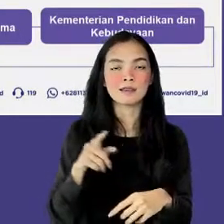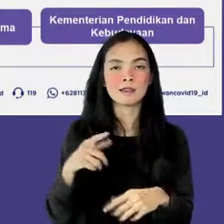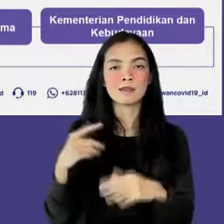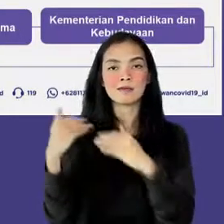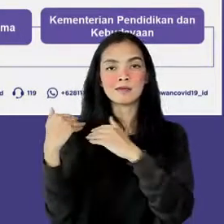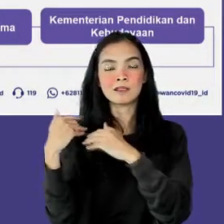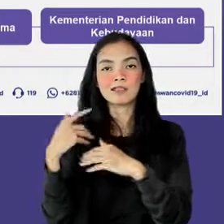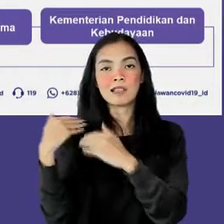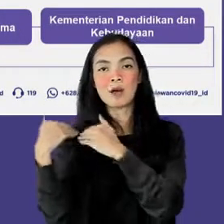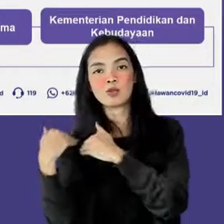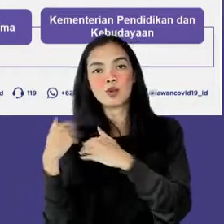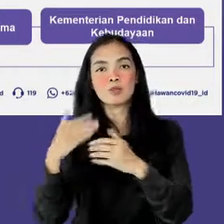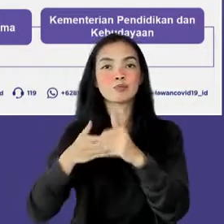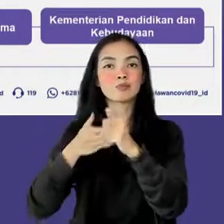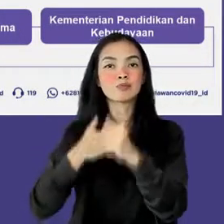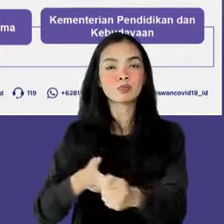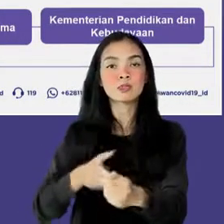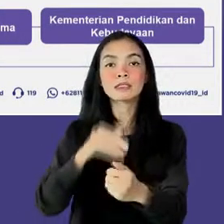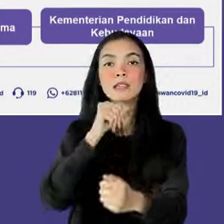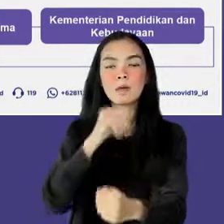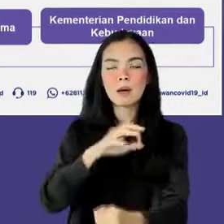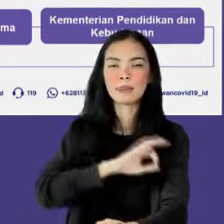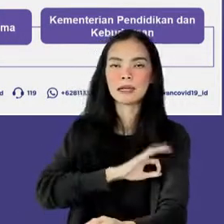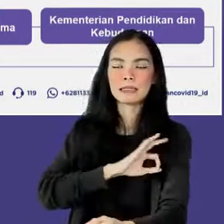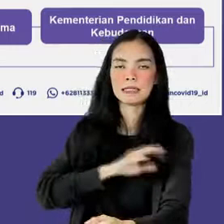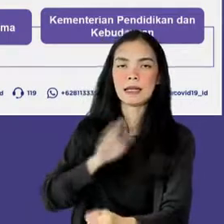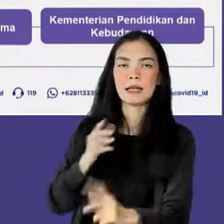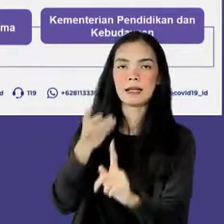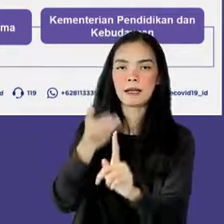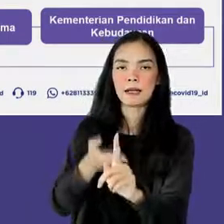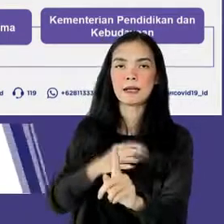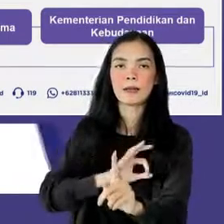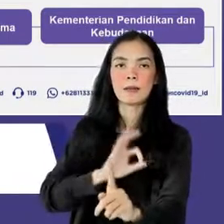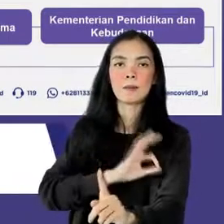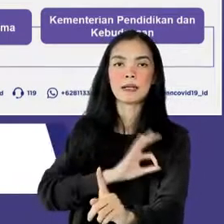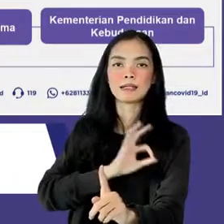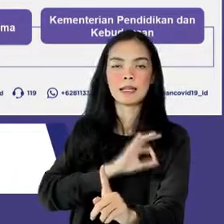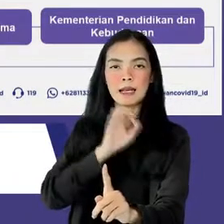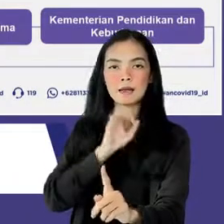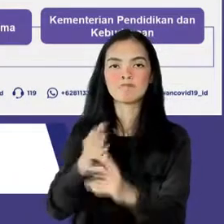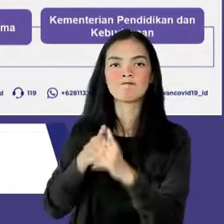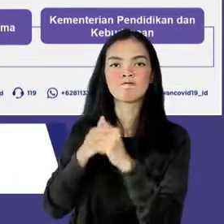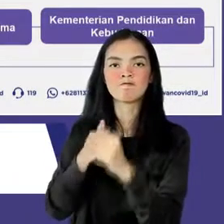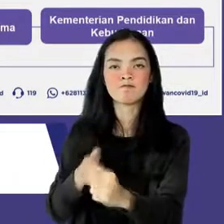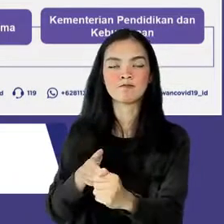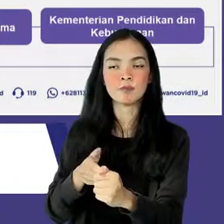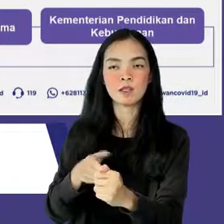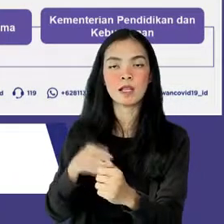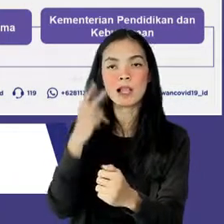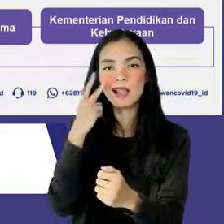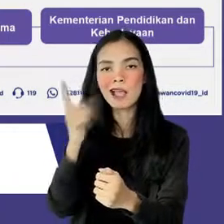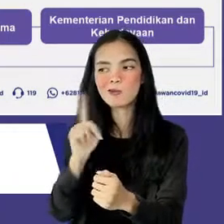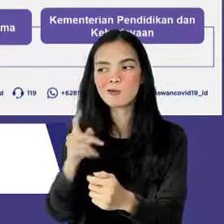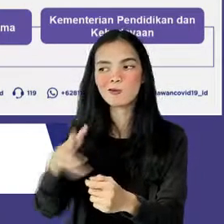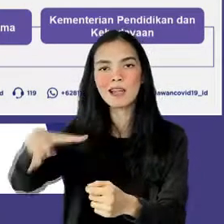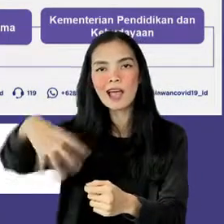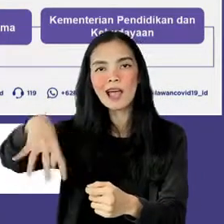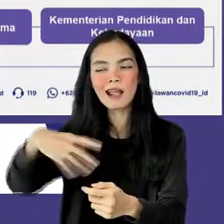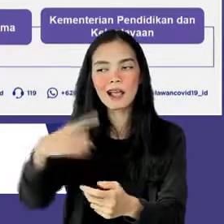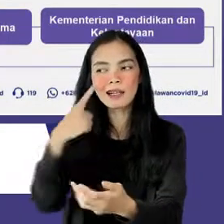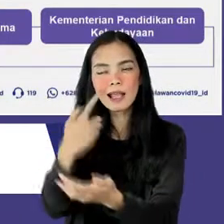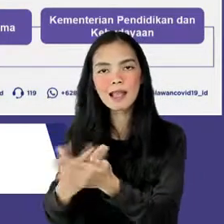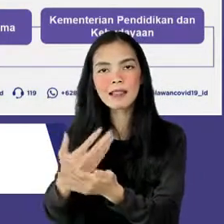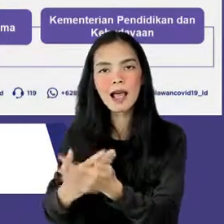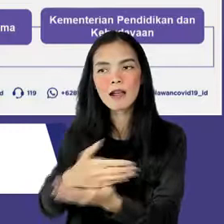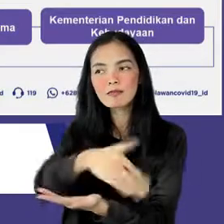arahan presiden. Arahan presiden ini didasarkan pada data dan fakta di lapangan secara rutin.